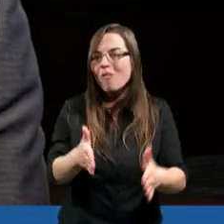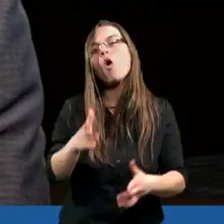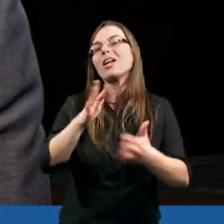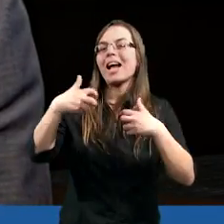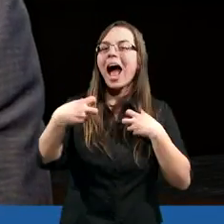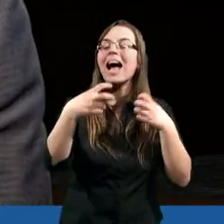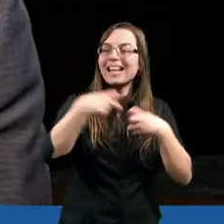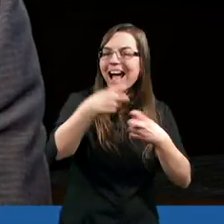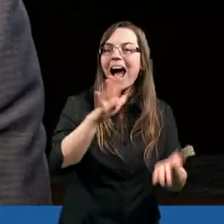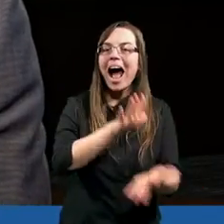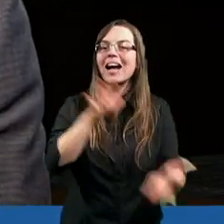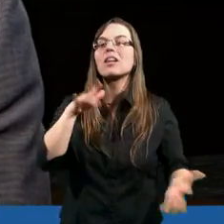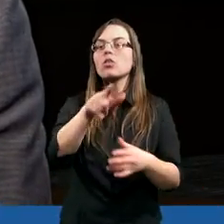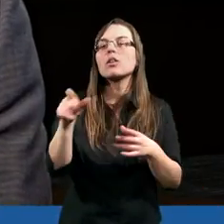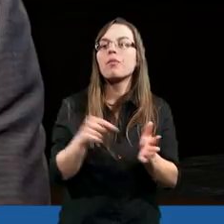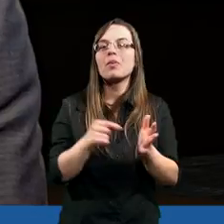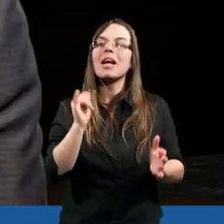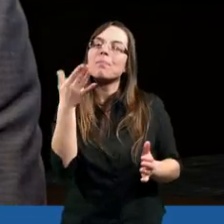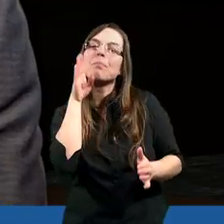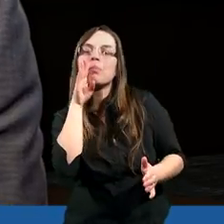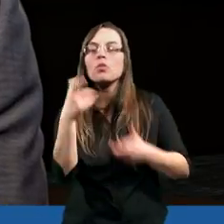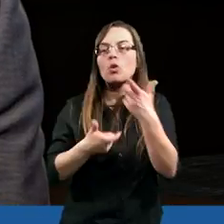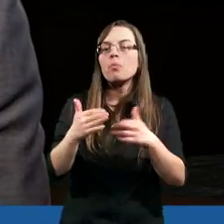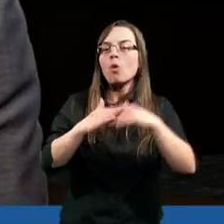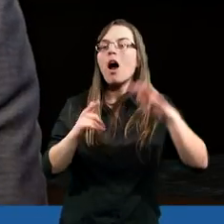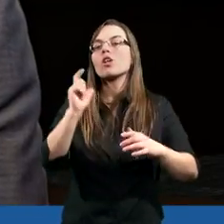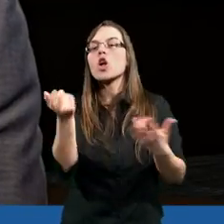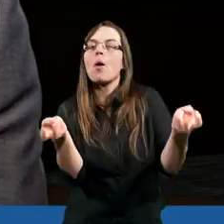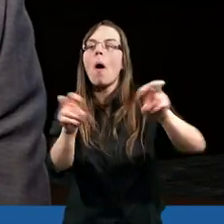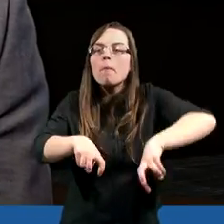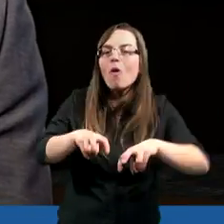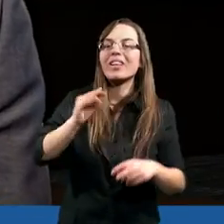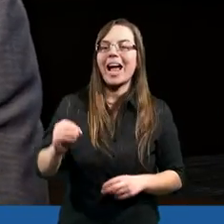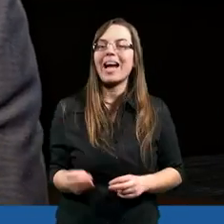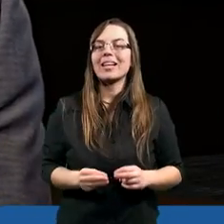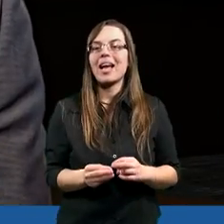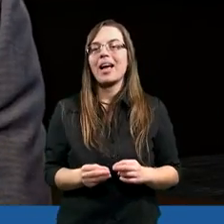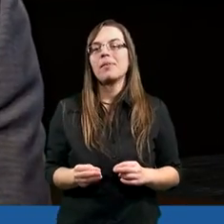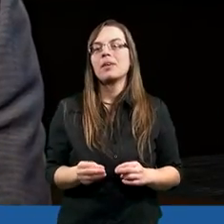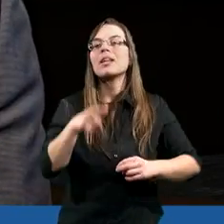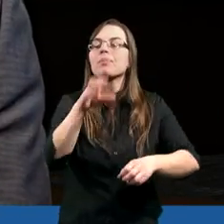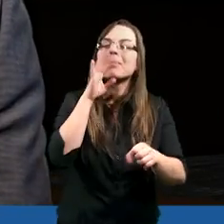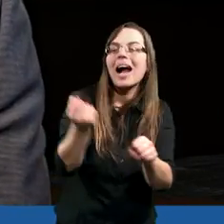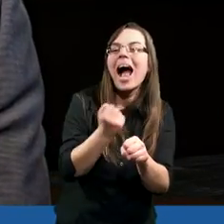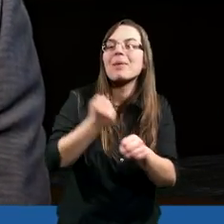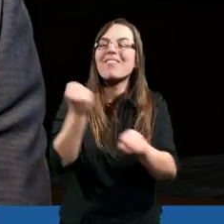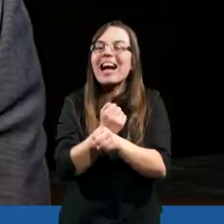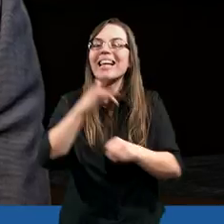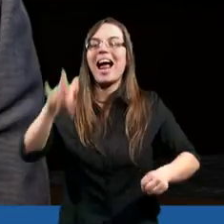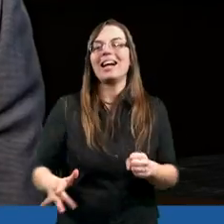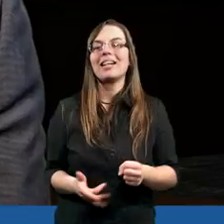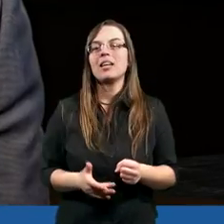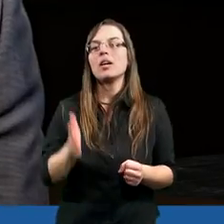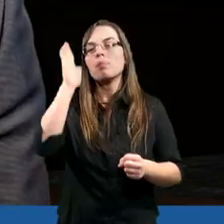charakteru i tak dalej. to procesem, czy nawet budynek. Jeżeli on powstaje, no to jest najpierw kamień węgielny, prawda,